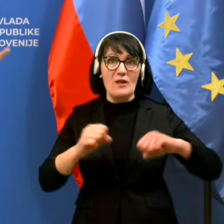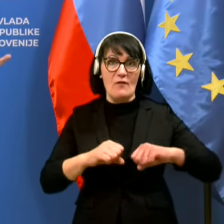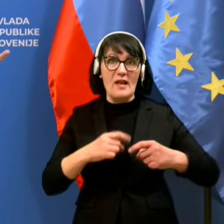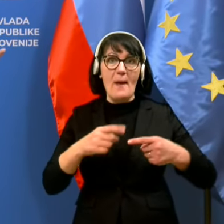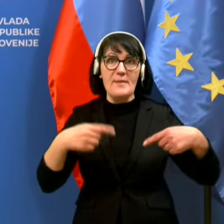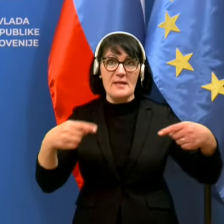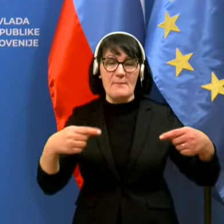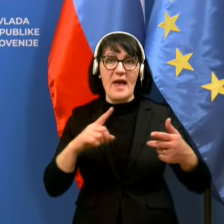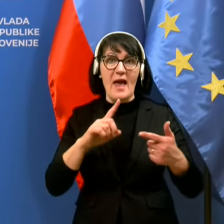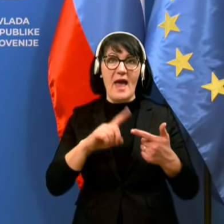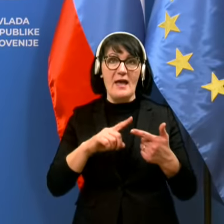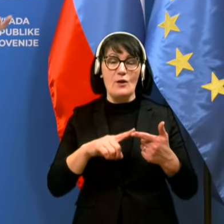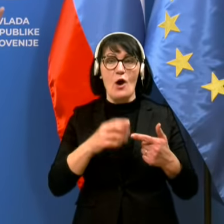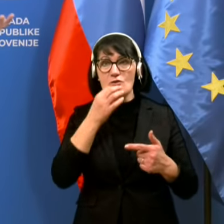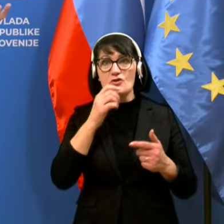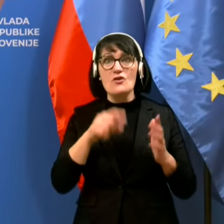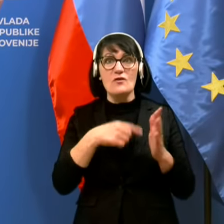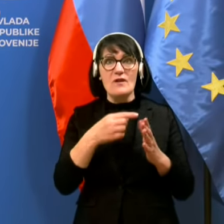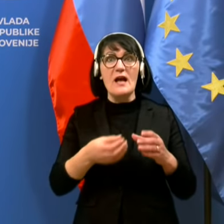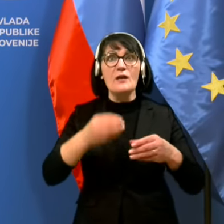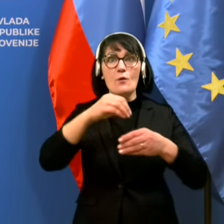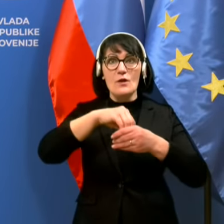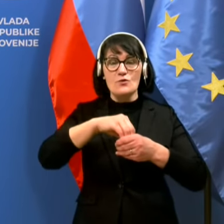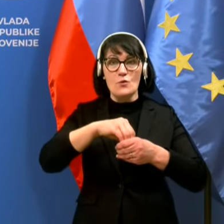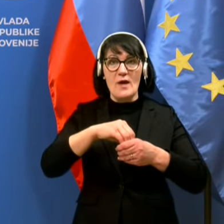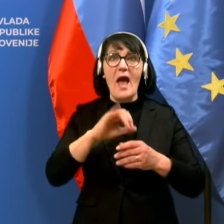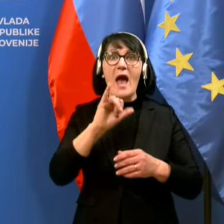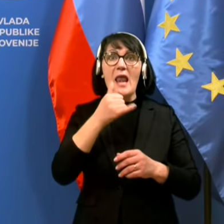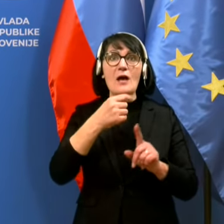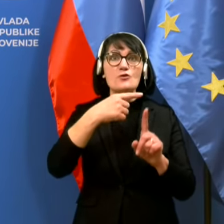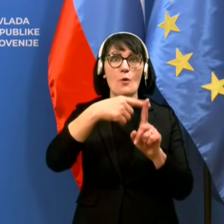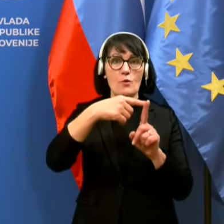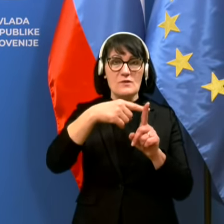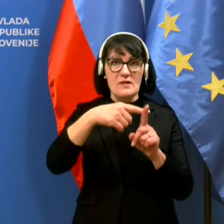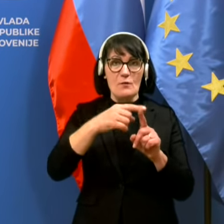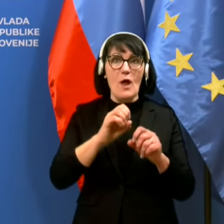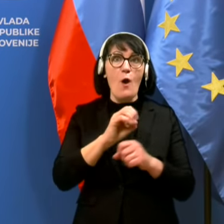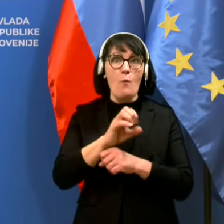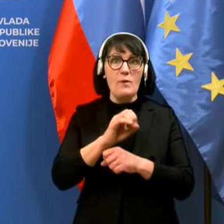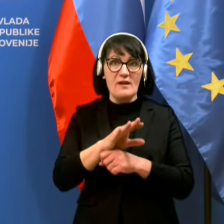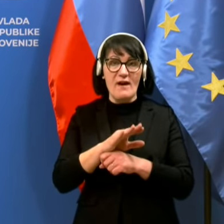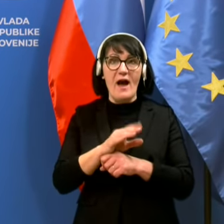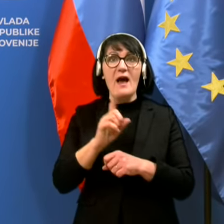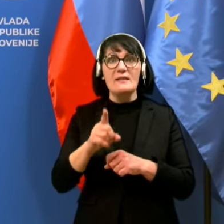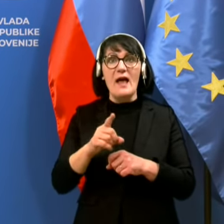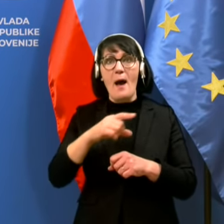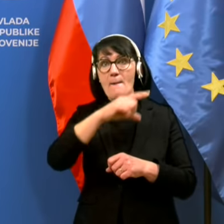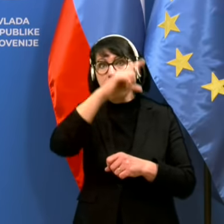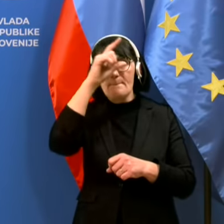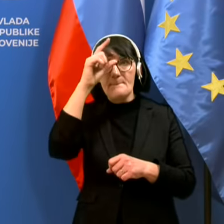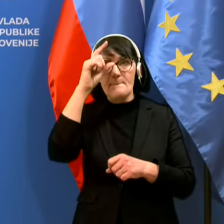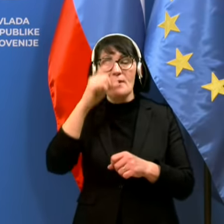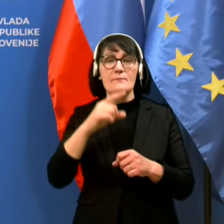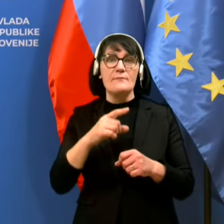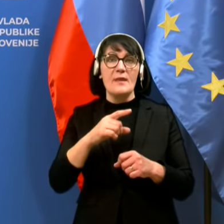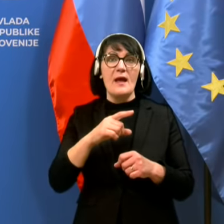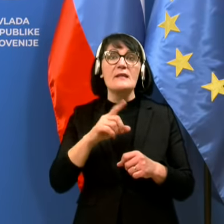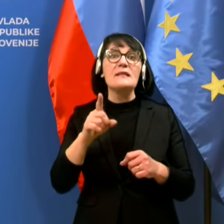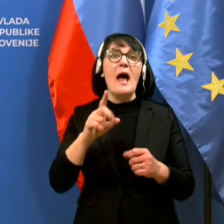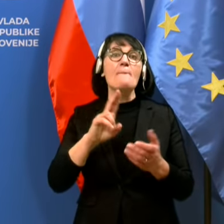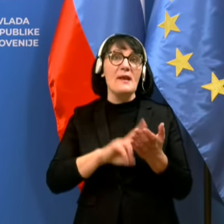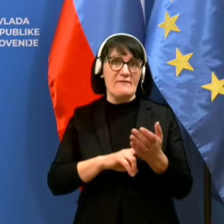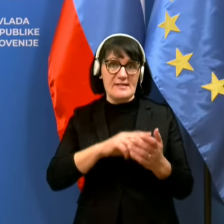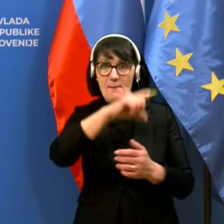če je ena številka, ki vključuje potencijalno lažno pozitivne, vpliva na, da imamo reči, pravice